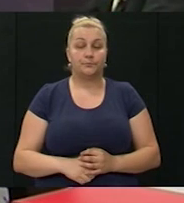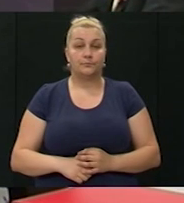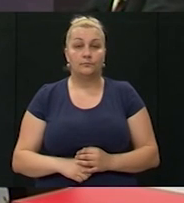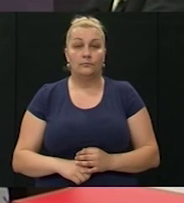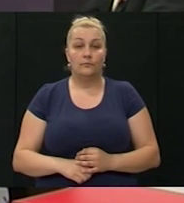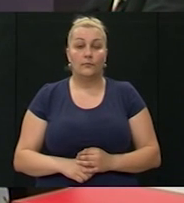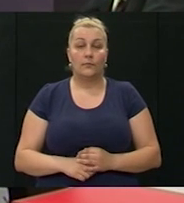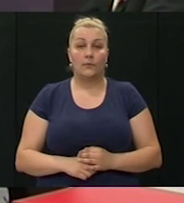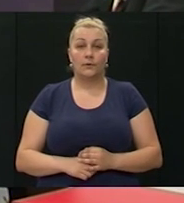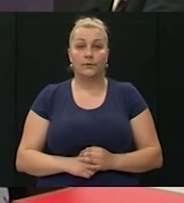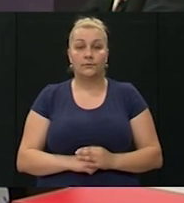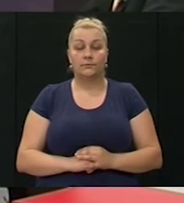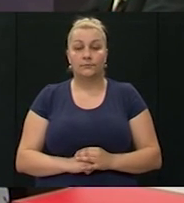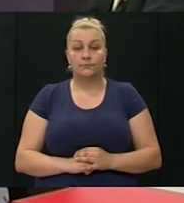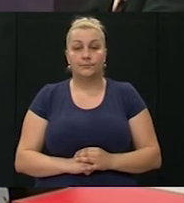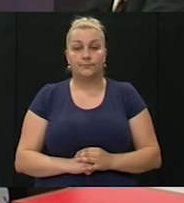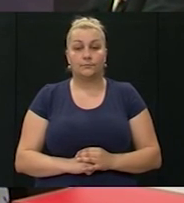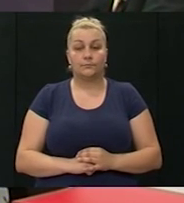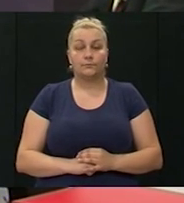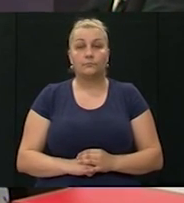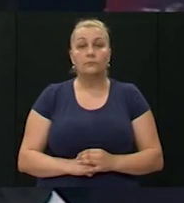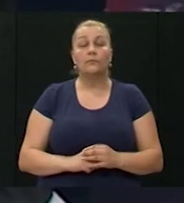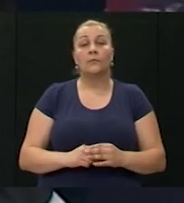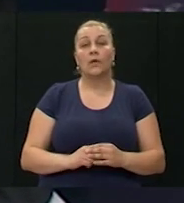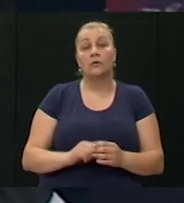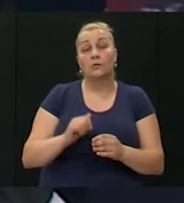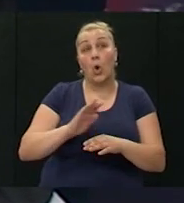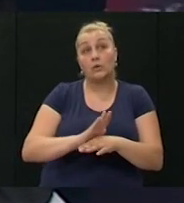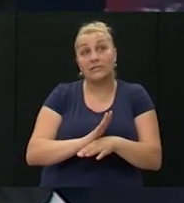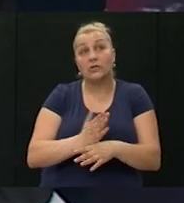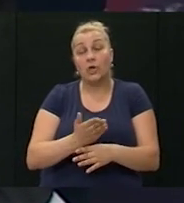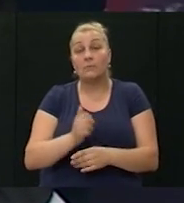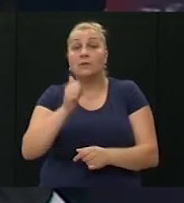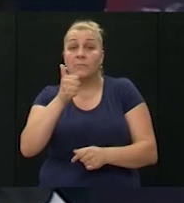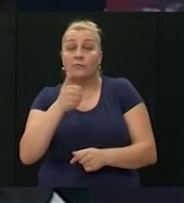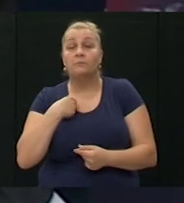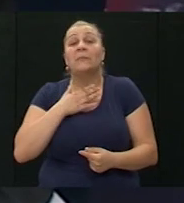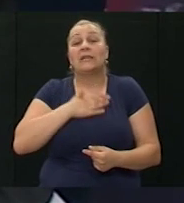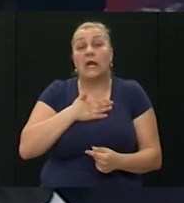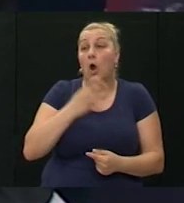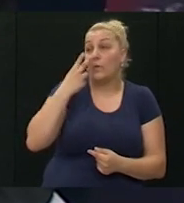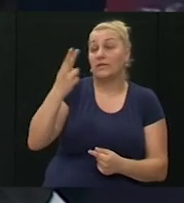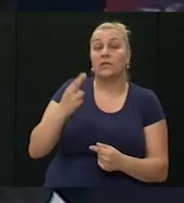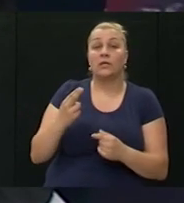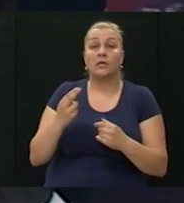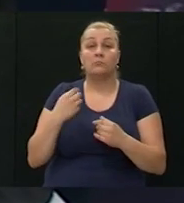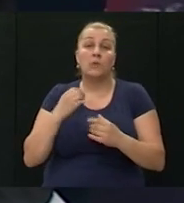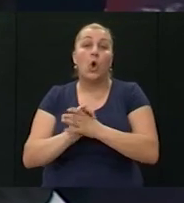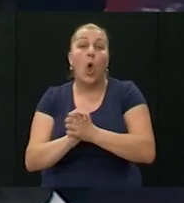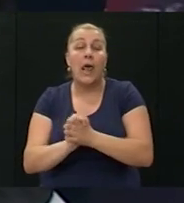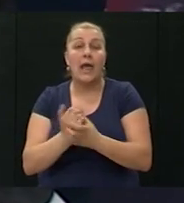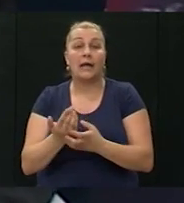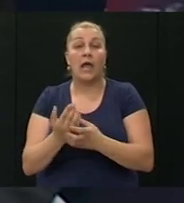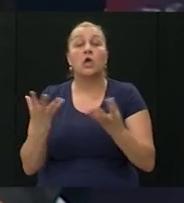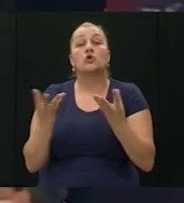Osjećaj je, prvo, drago vam je kad vidite svoje kolege, kad vidite suborce, kad